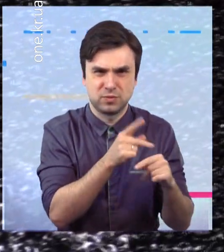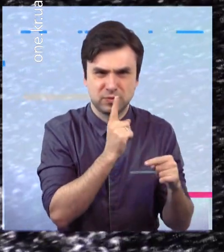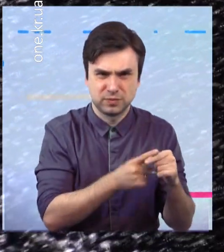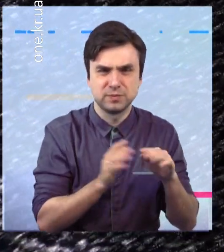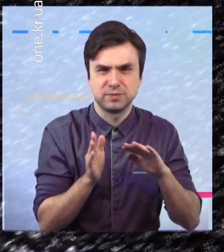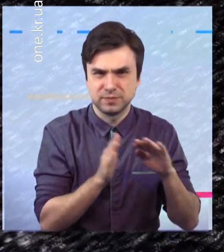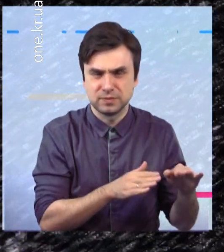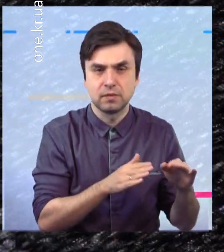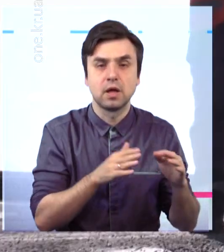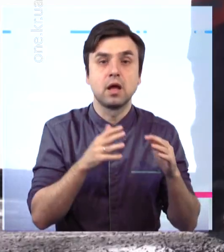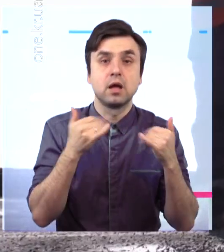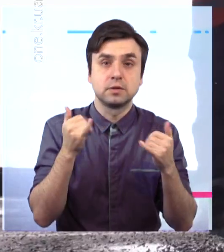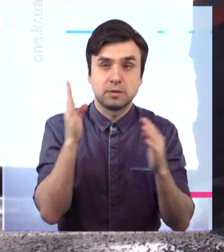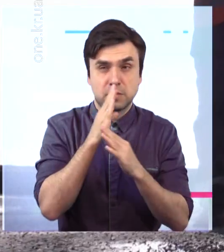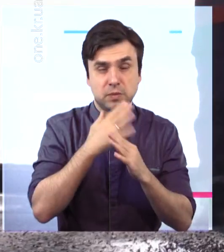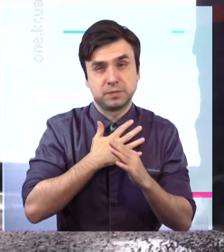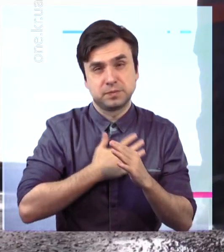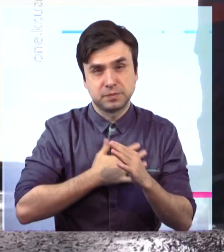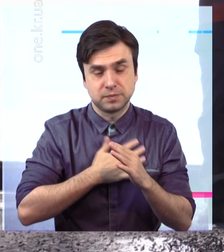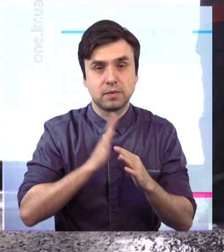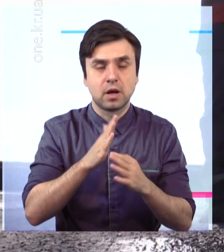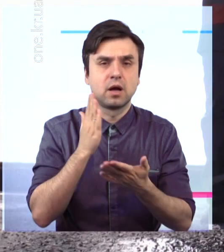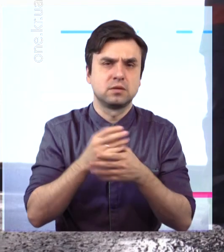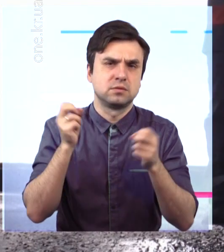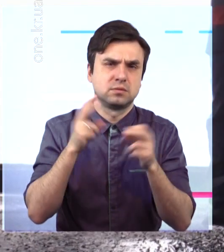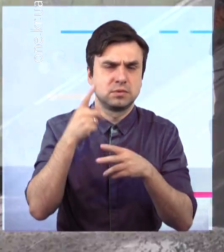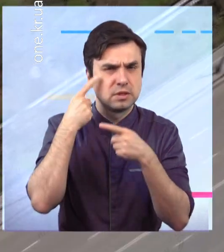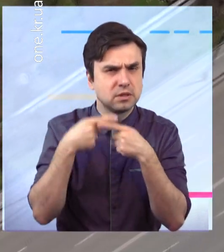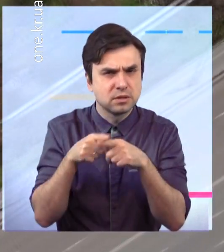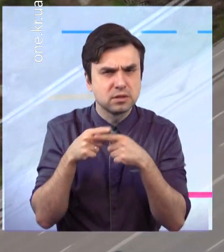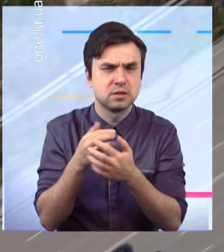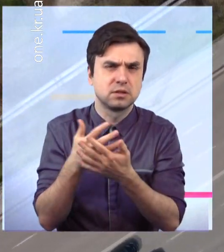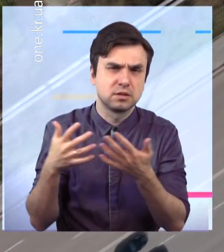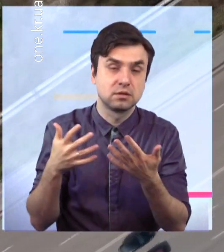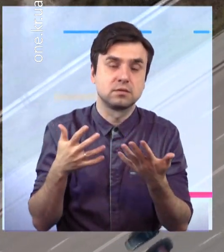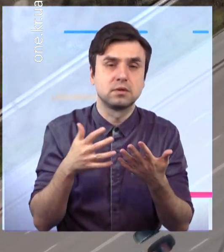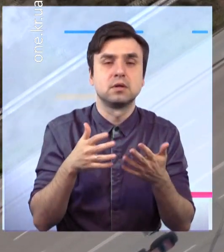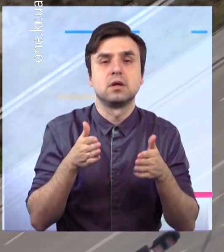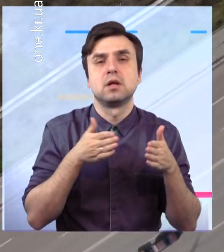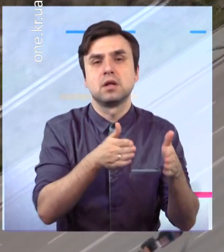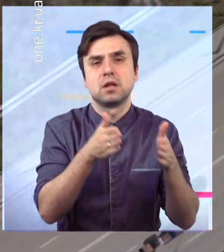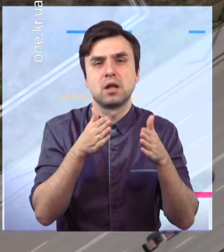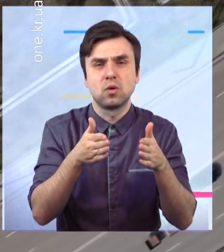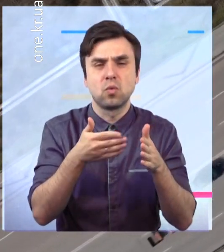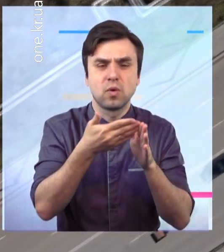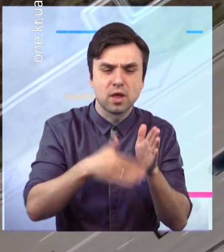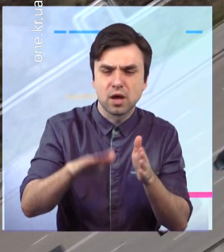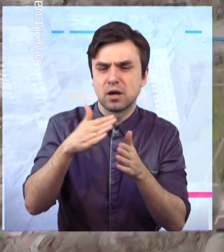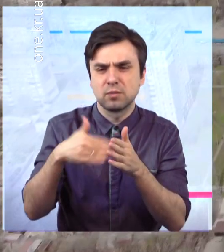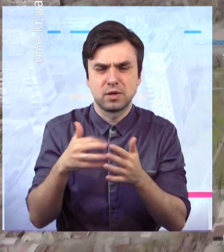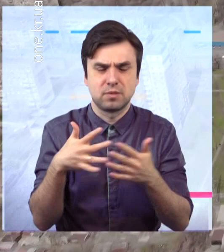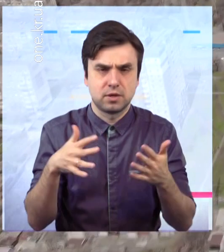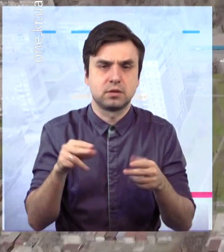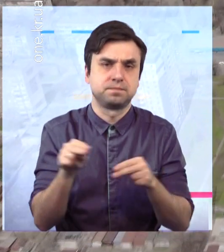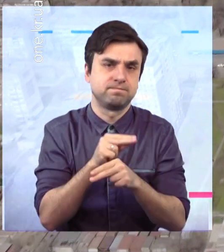які в народі називають задувками, дозволило в досить короткі терміни привести до ладу подекуди розбиті ділянки за маршрутами громадського транспорту.